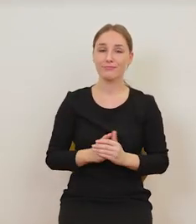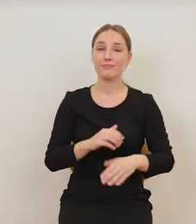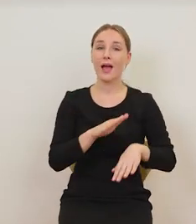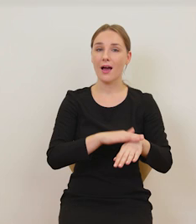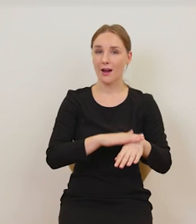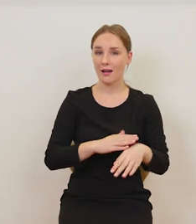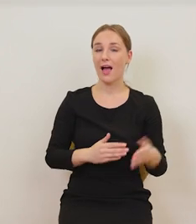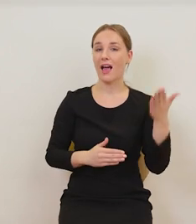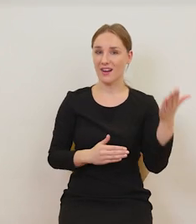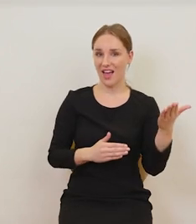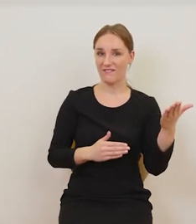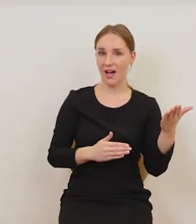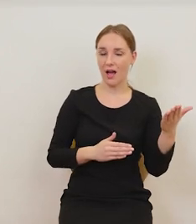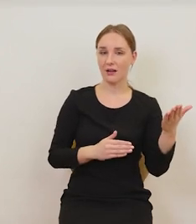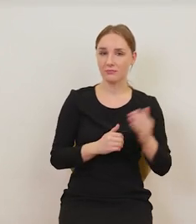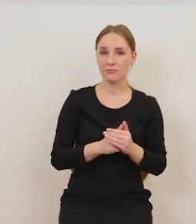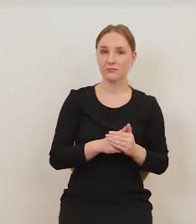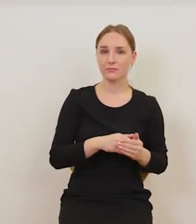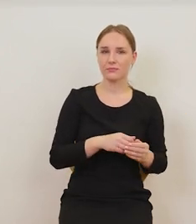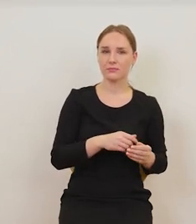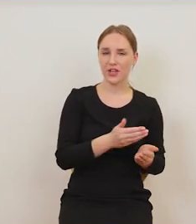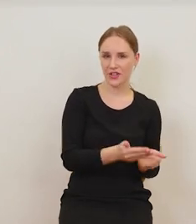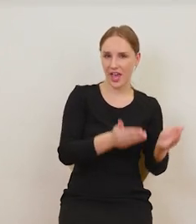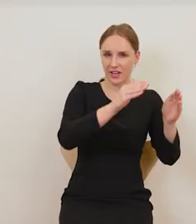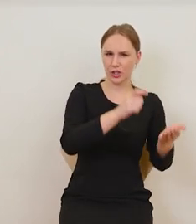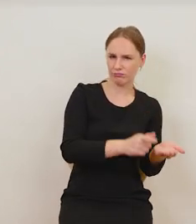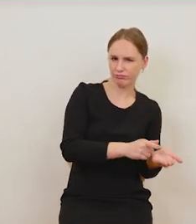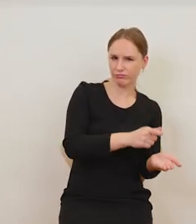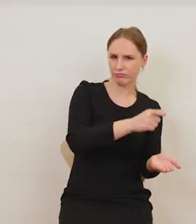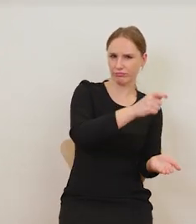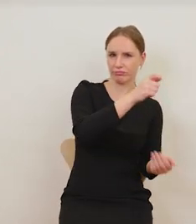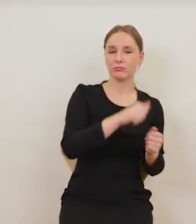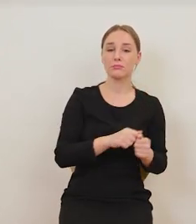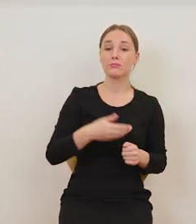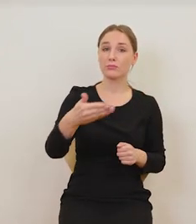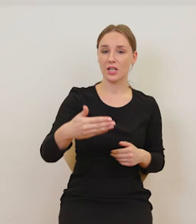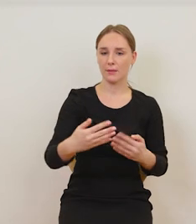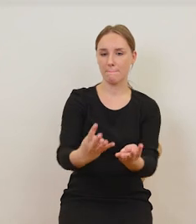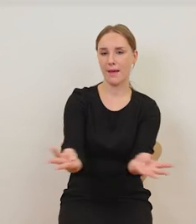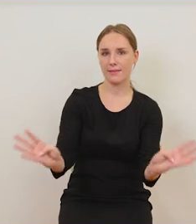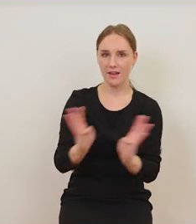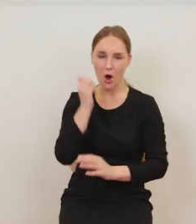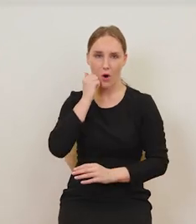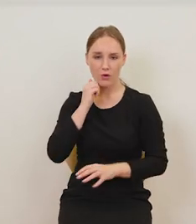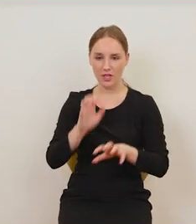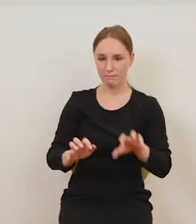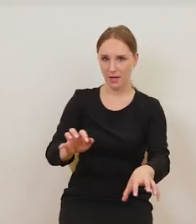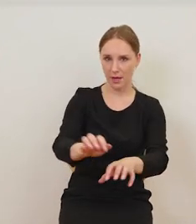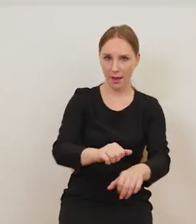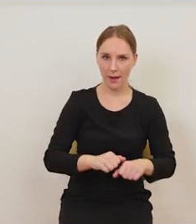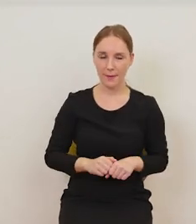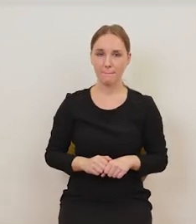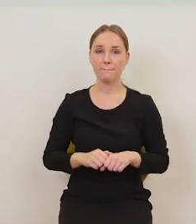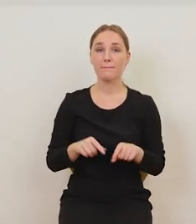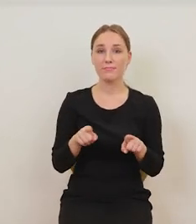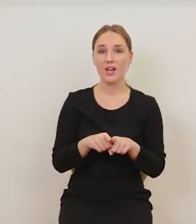duży kielich na długiej nóżce. Przed nim patera z owocami i obok niego również na